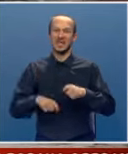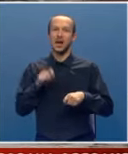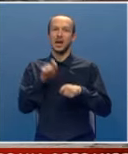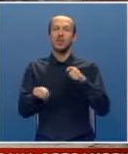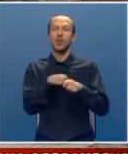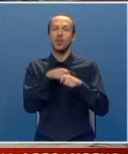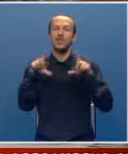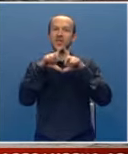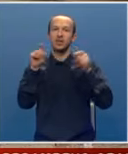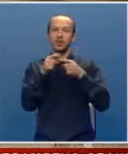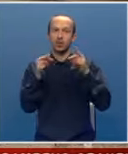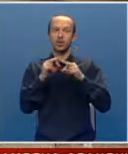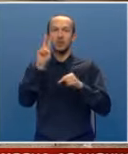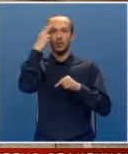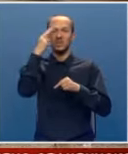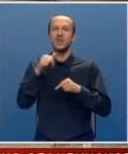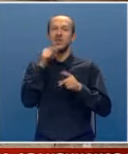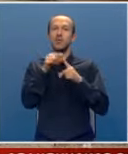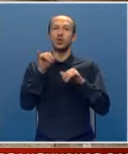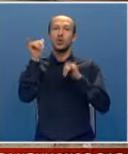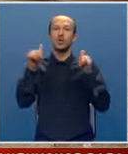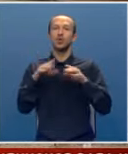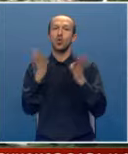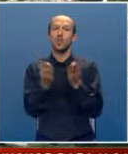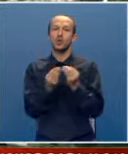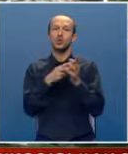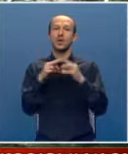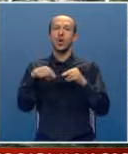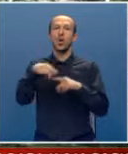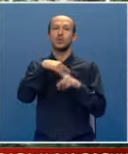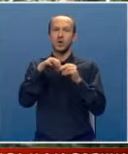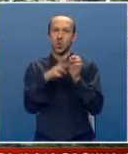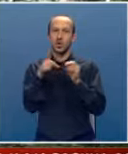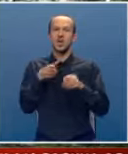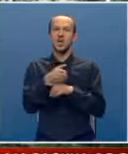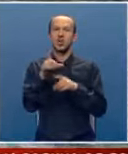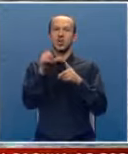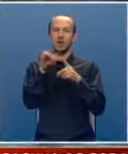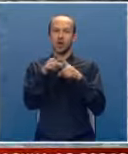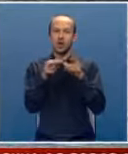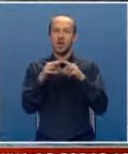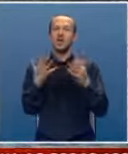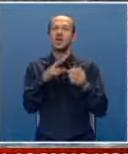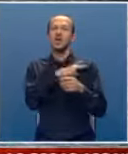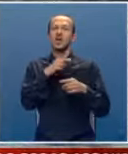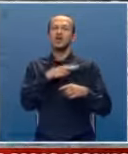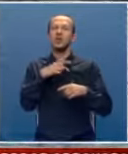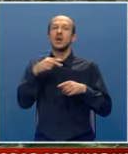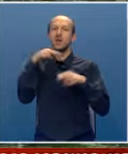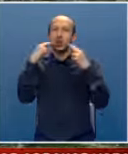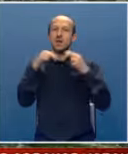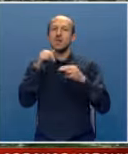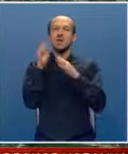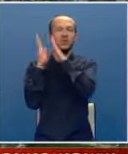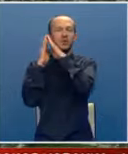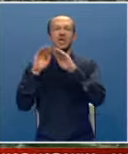Kazdano popravni zavod Foča prepoznatljiv je i po turističkom kompleksu na ostravu Brioni na Rijeci Čehotini, gdje ima svoj motor sa restoranom